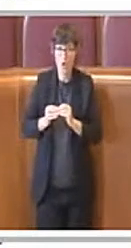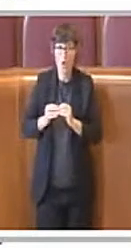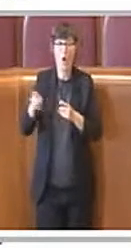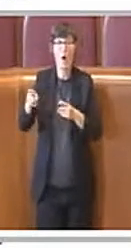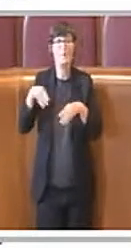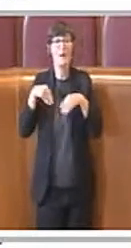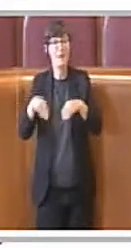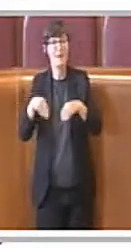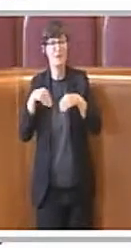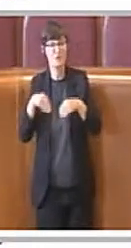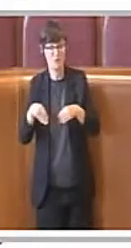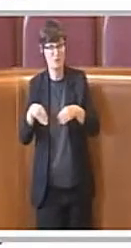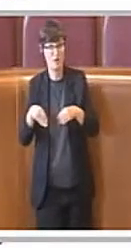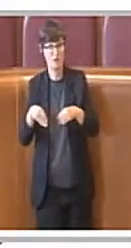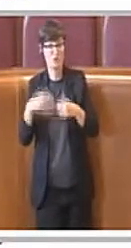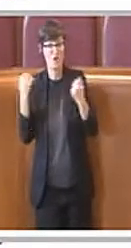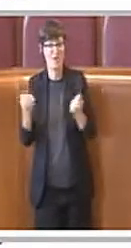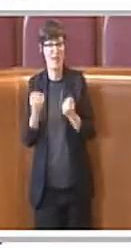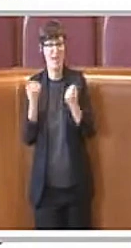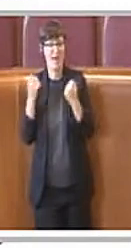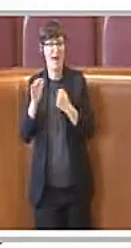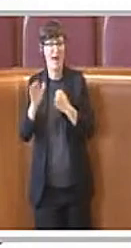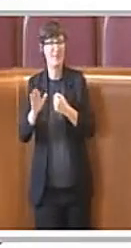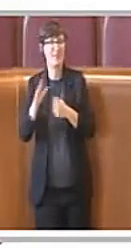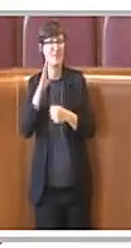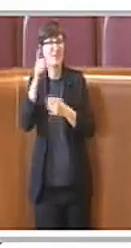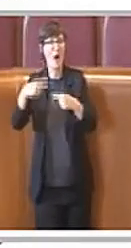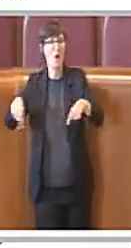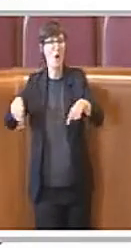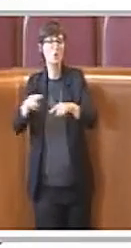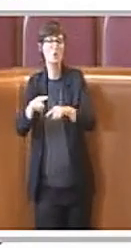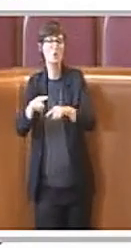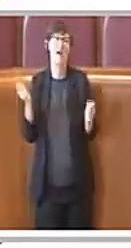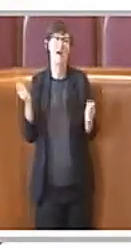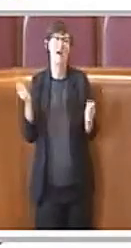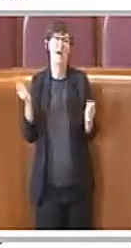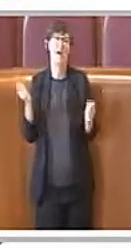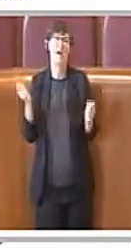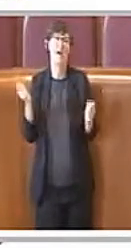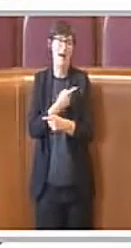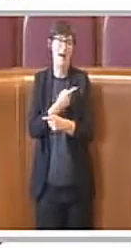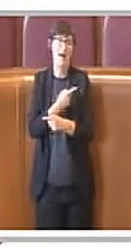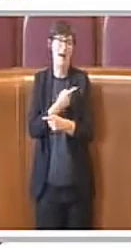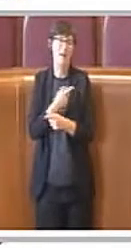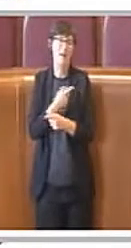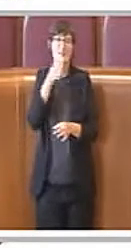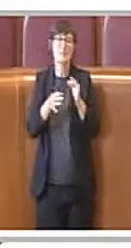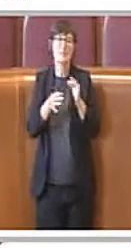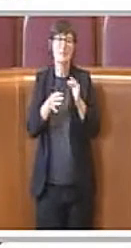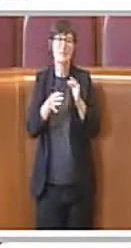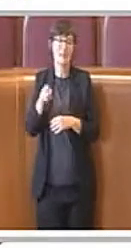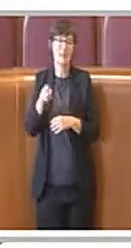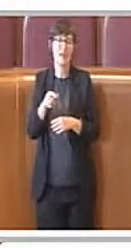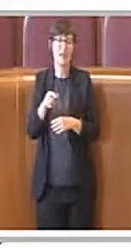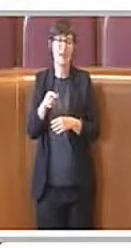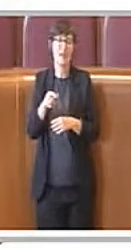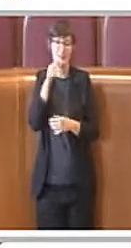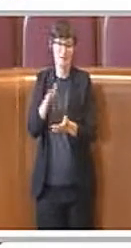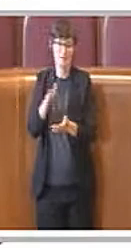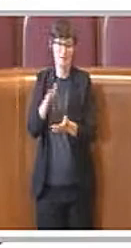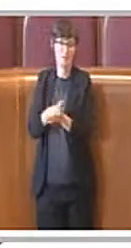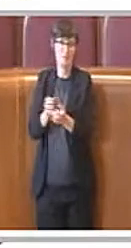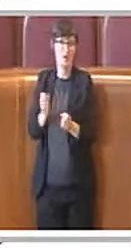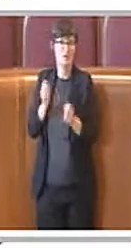totalmente a titolo gratuito, pertanto va sicuramente apprezzato e valorizzato lo sforzo dei cittadini di essere parte attiva nelle